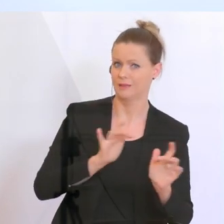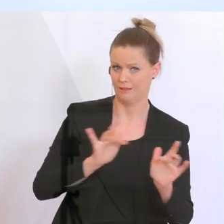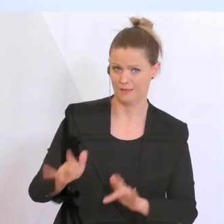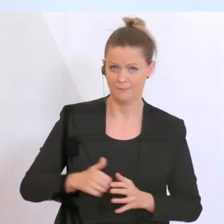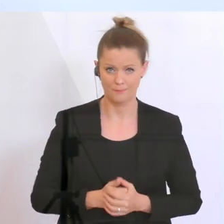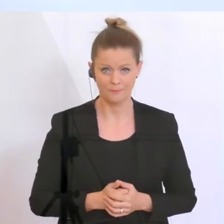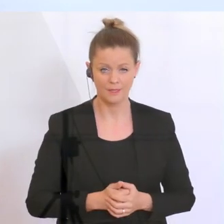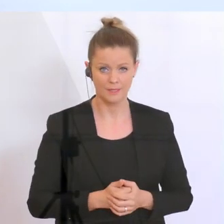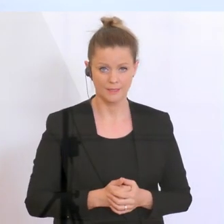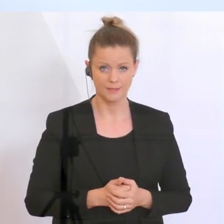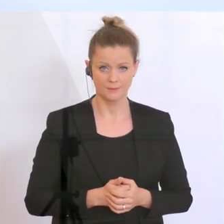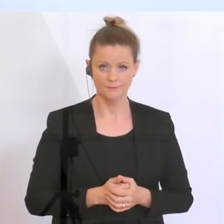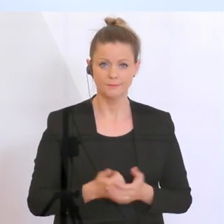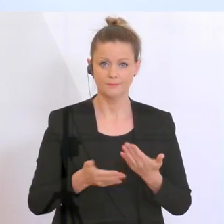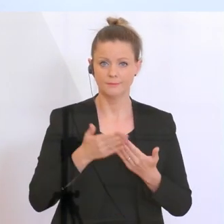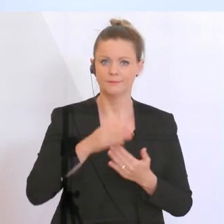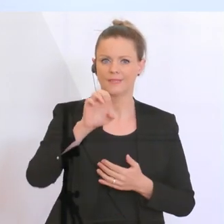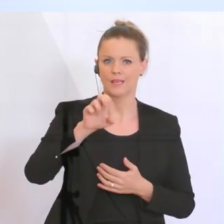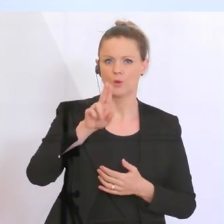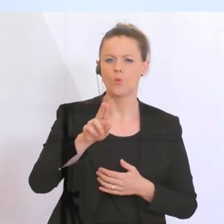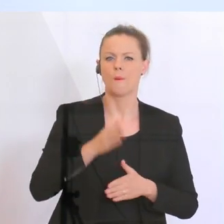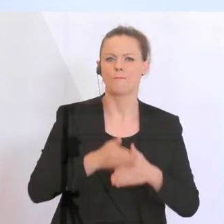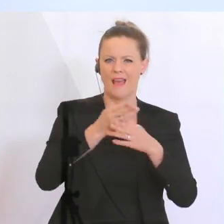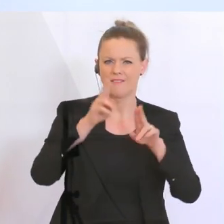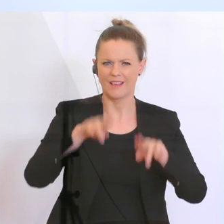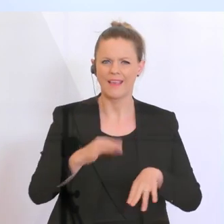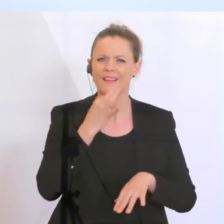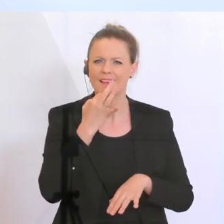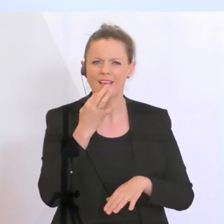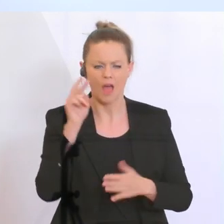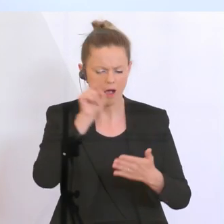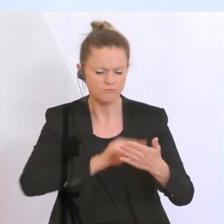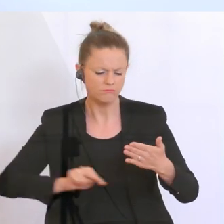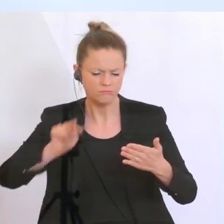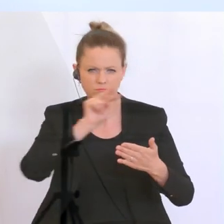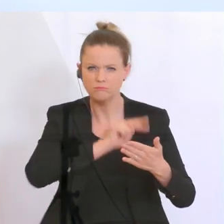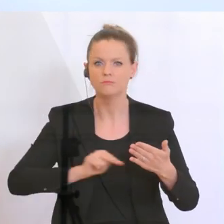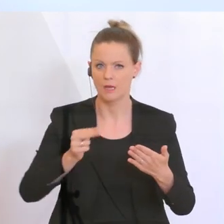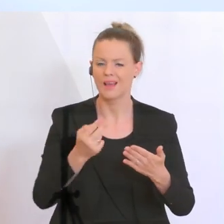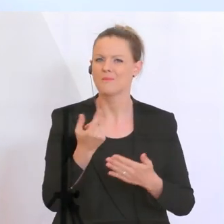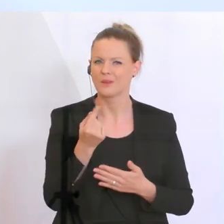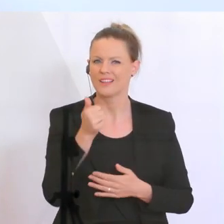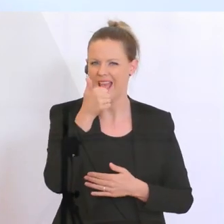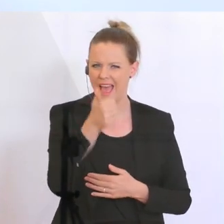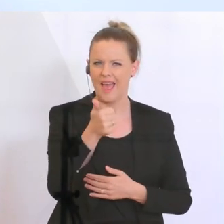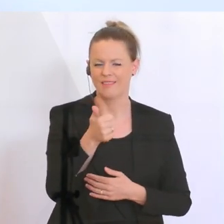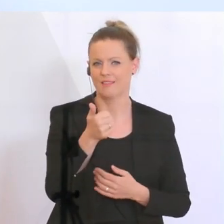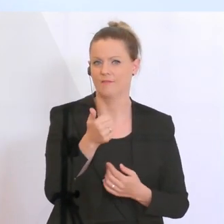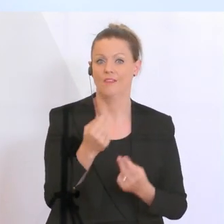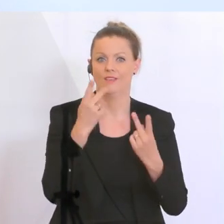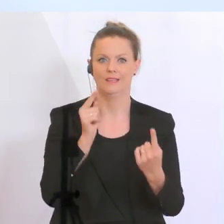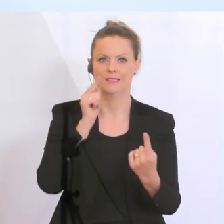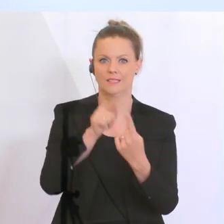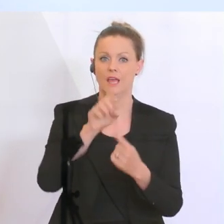Wenn wir uns also das europäische Beihilfenrecht genauer ansehen, so hat dieses ein wesentliches Ziel, nämlich